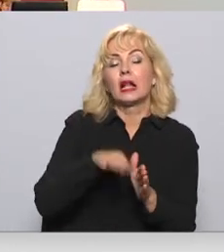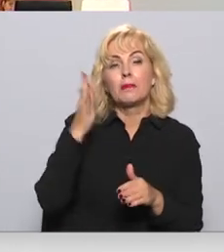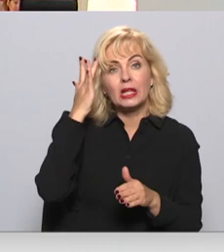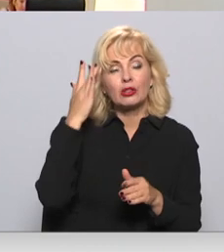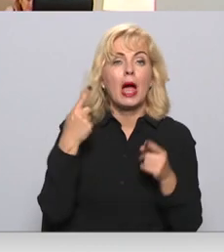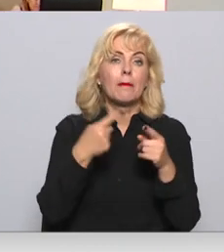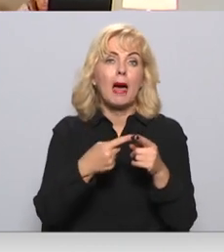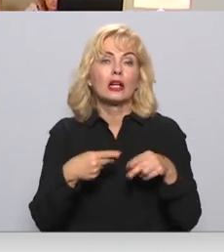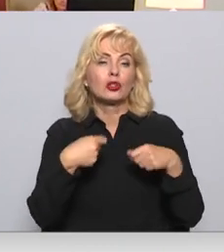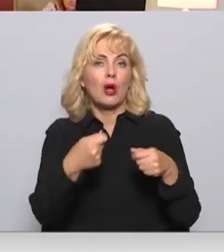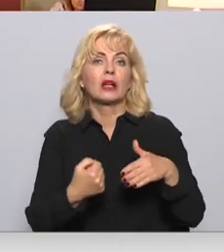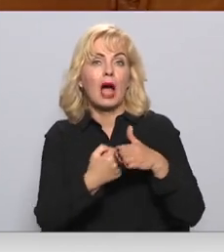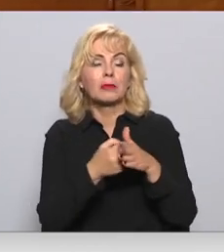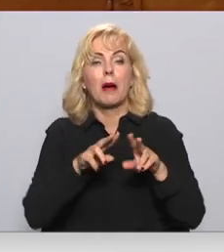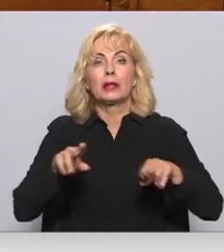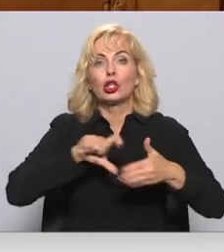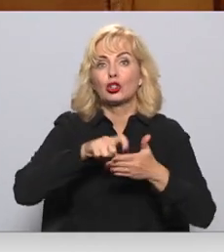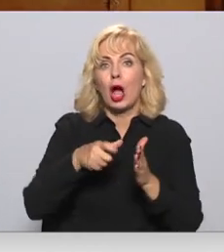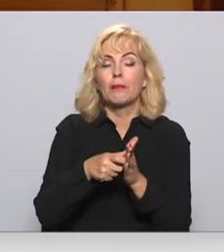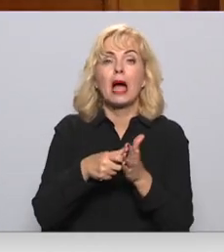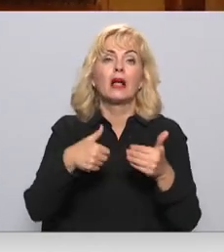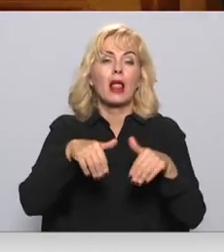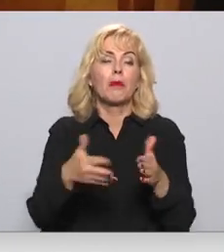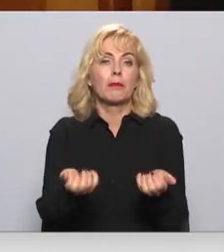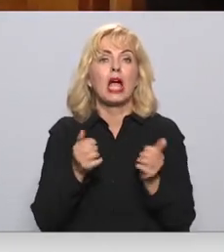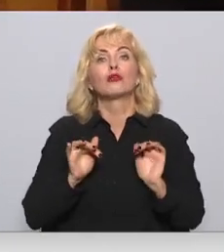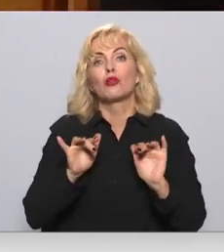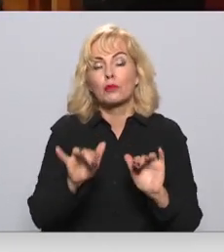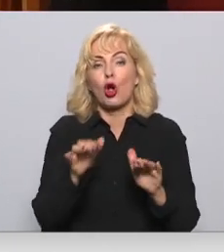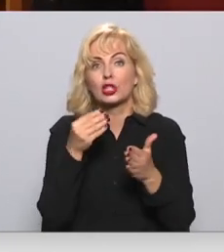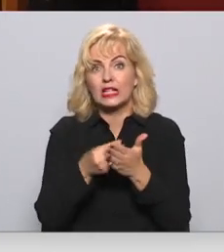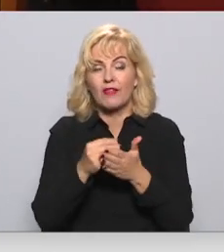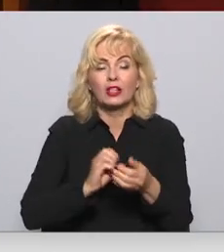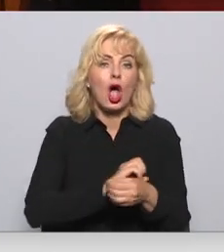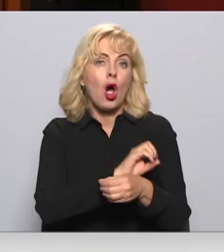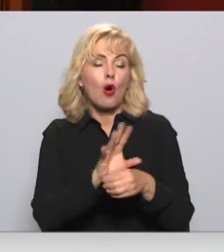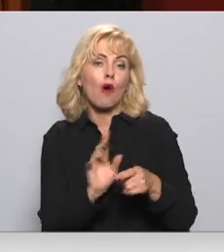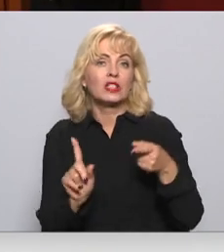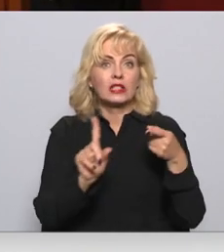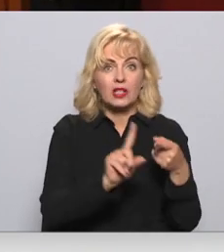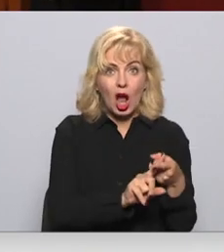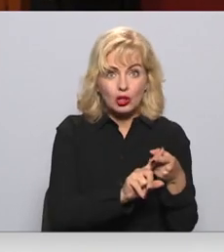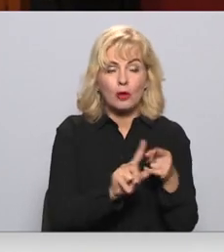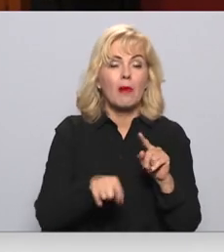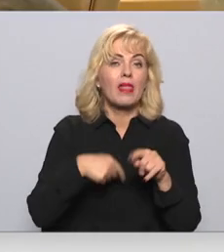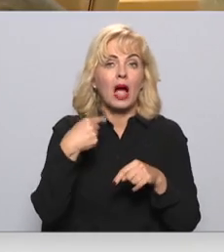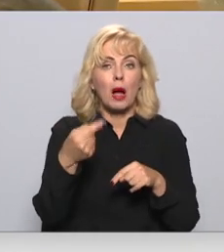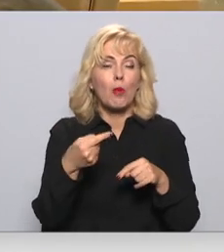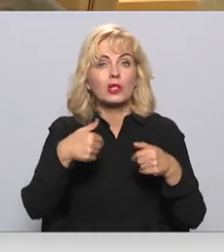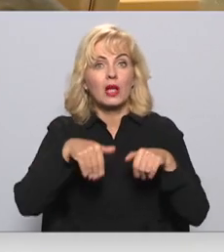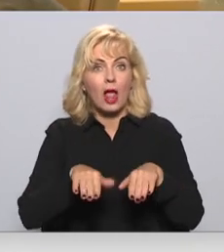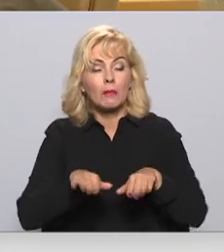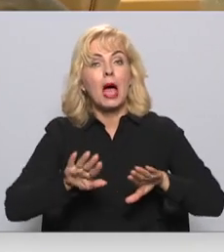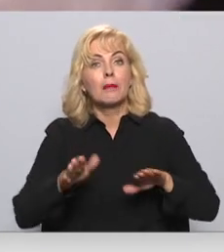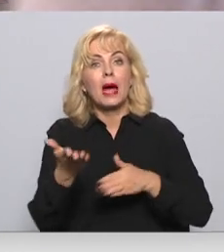mērķis bija sniegt atbalstu ministru kabinetam lēmumu pieņemšanas procesā, izvērtojot ar Covid-19 saistītos topošos lēmumus. Pēc